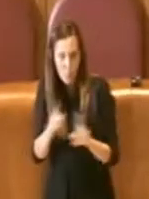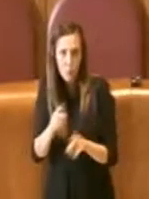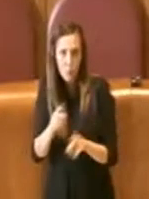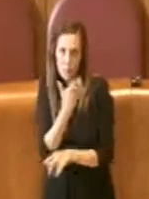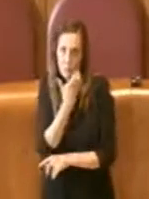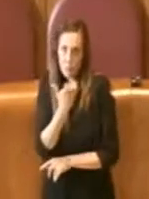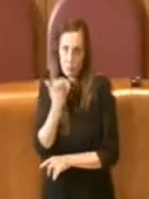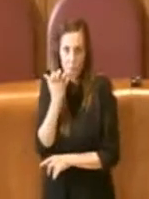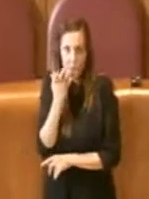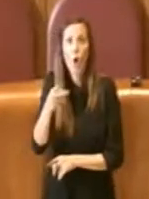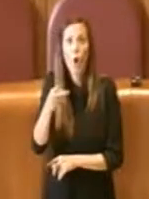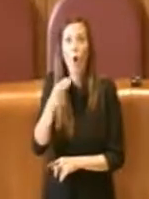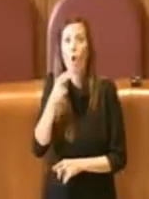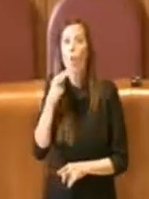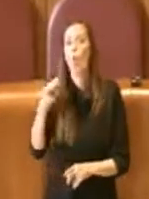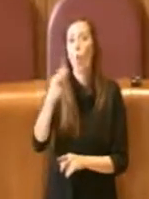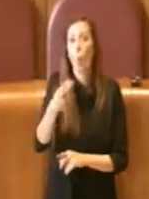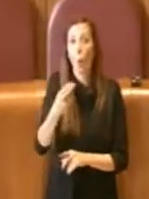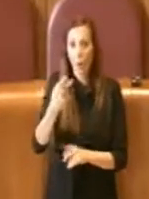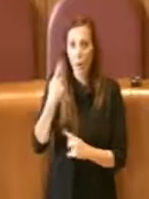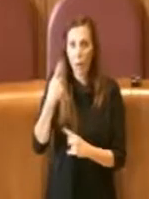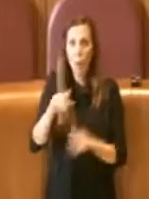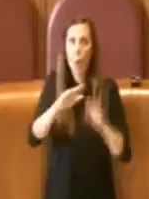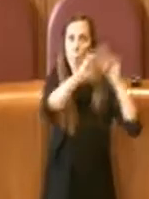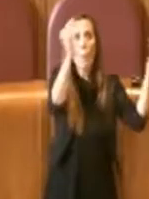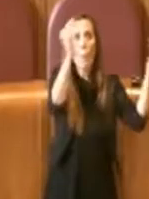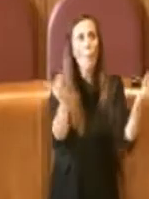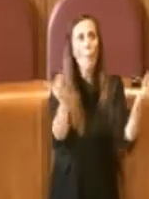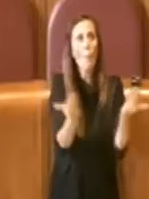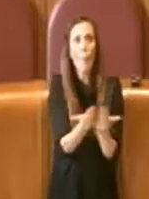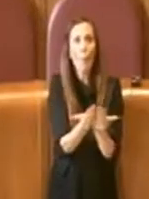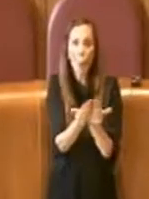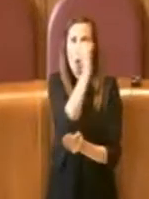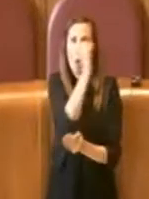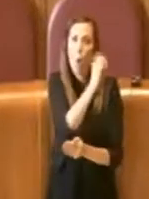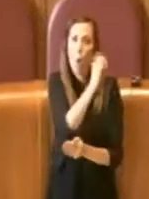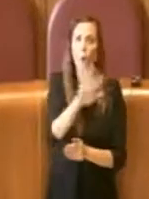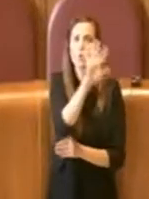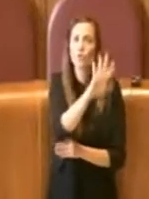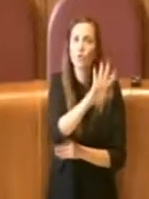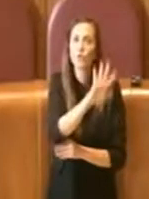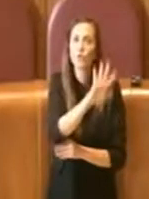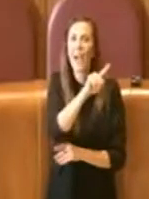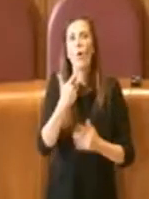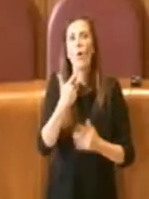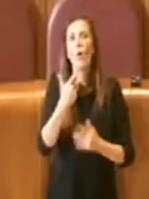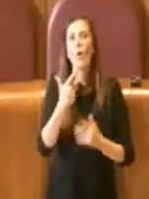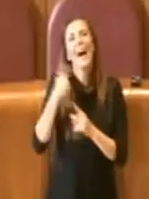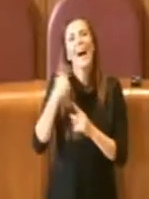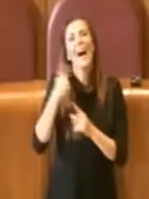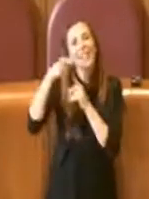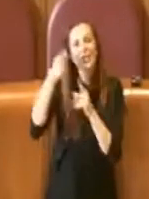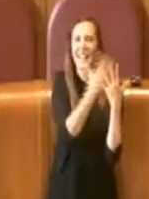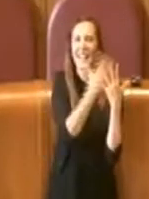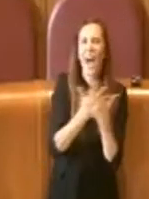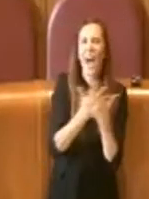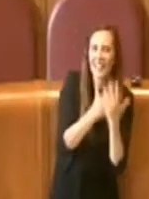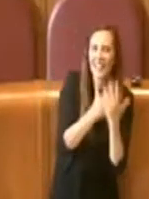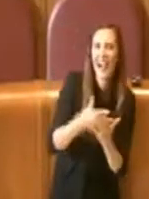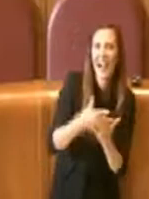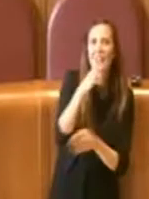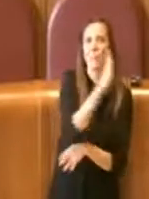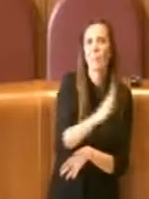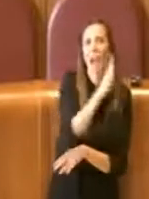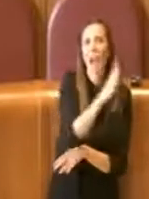diventando poi un nome di rilievo anche oltrooceano, quindi collaborando e componendo per registi americani come Brian De Palma, Oliver